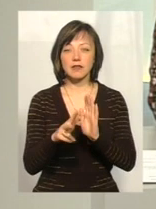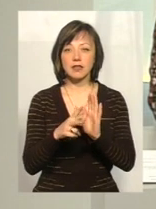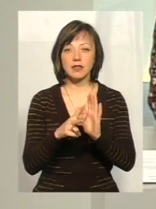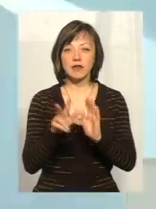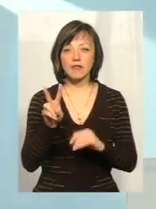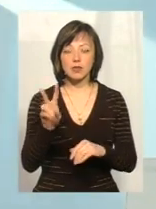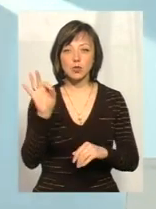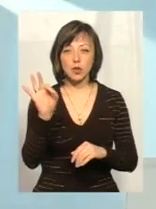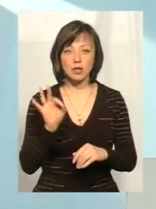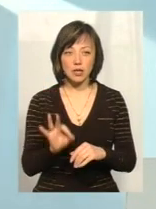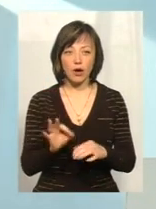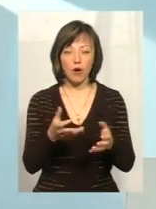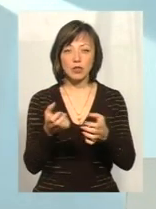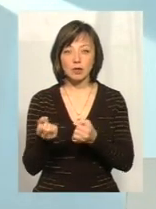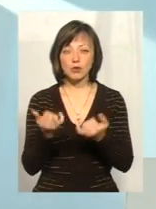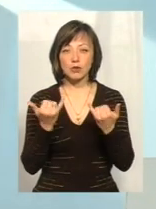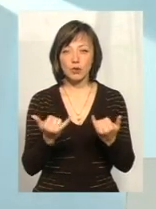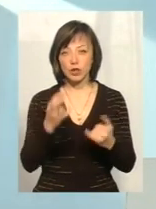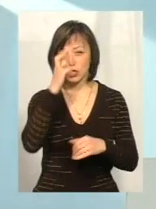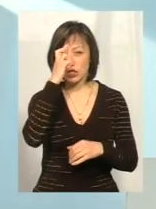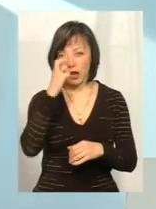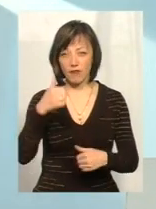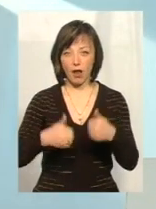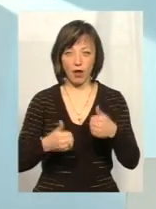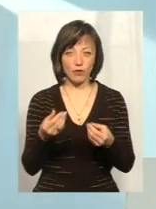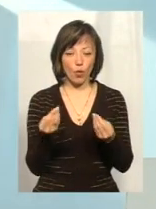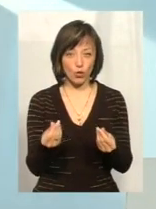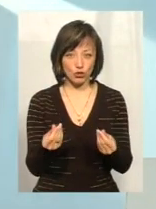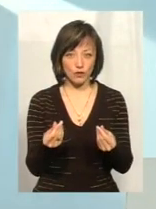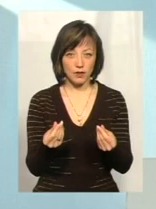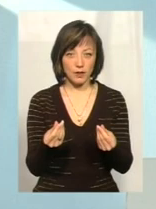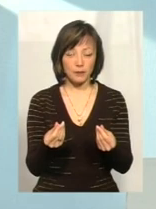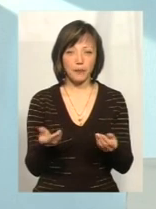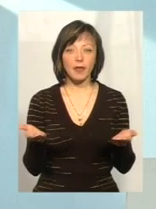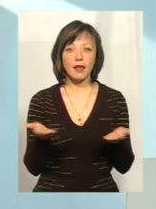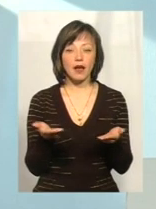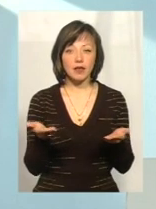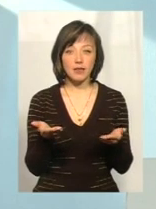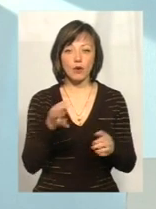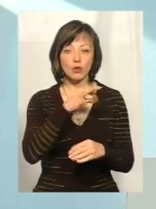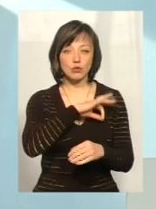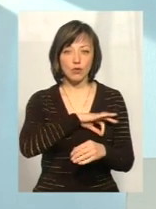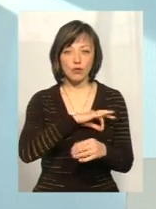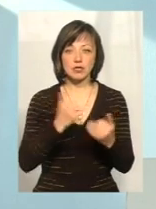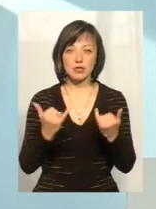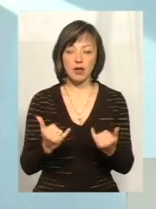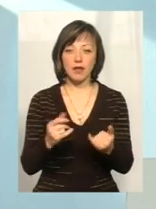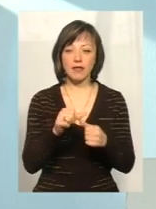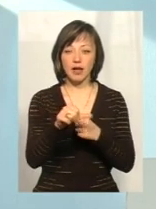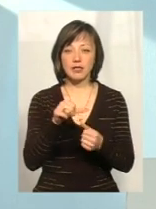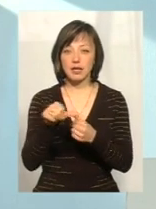82% отримує сьогодні в нас держава. Грантових коштів, які використовують зараз і на